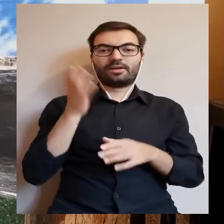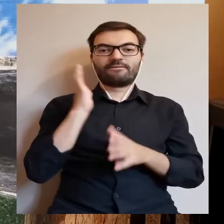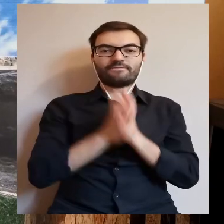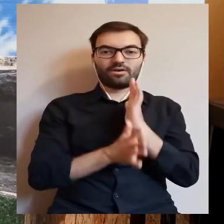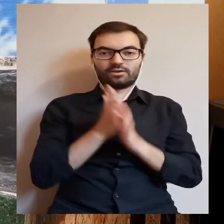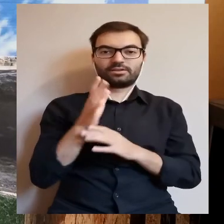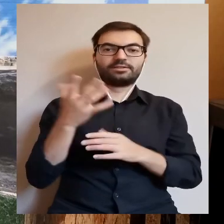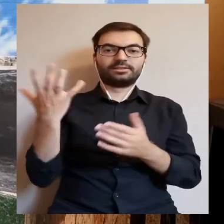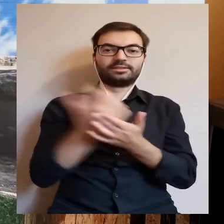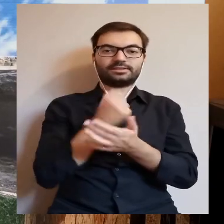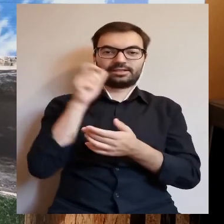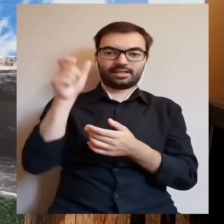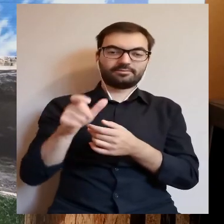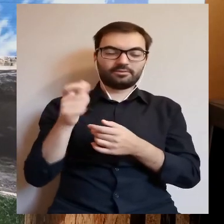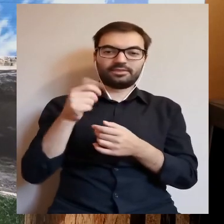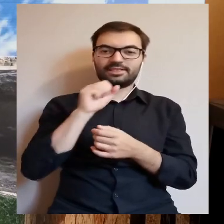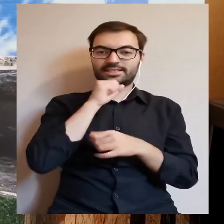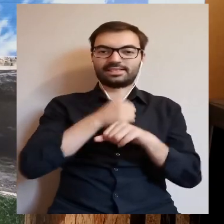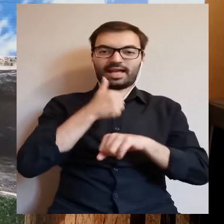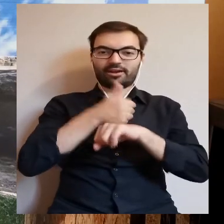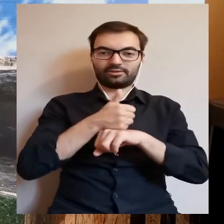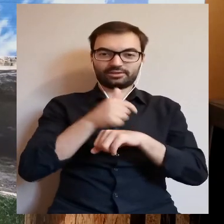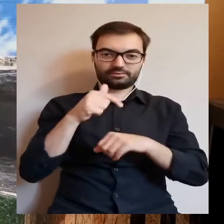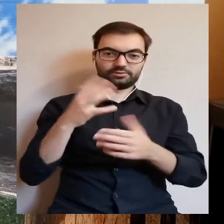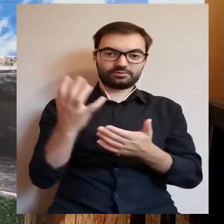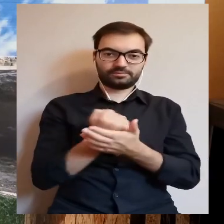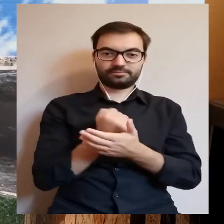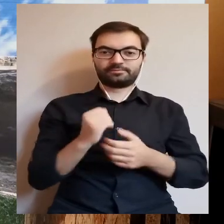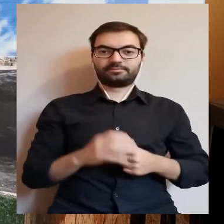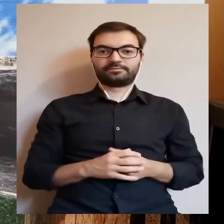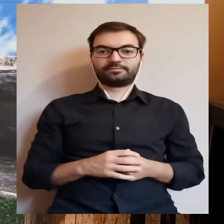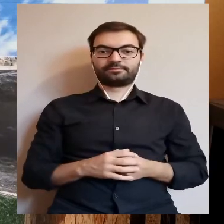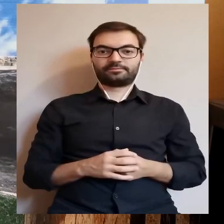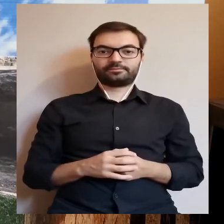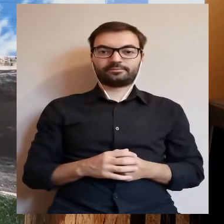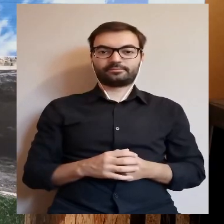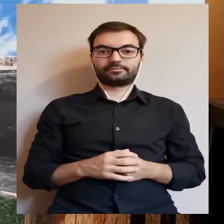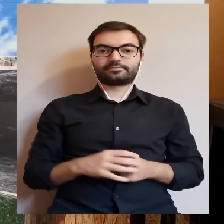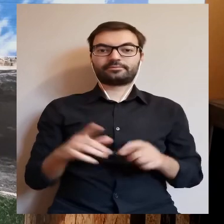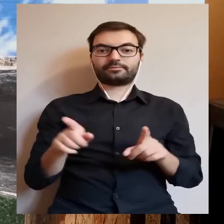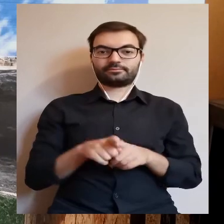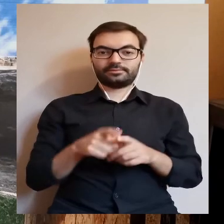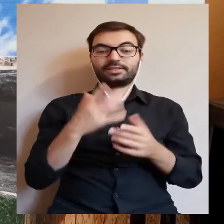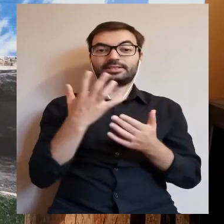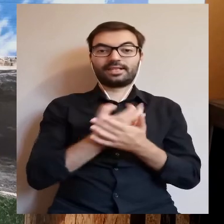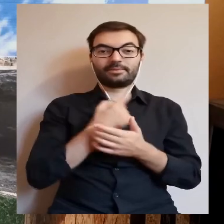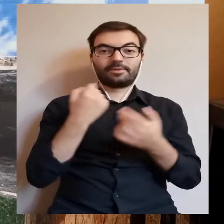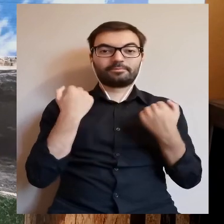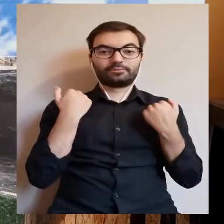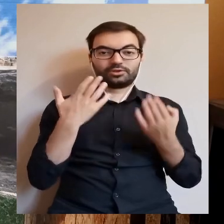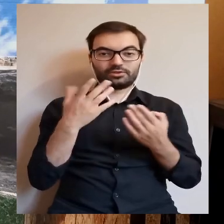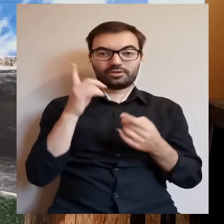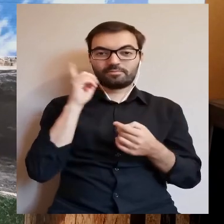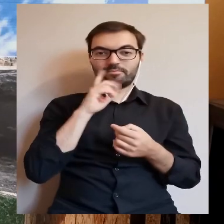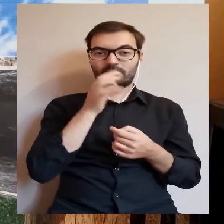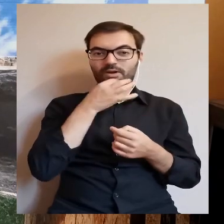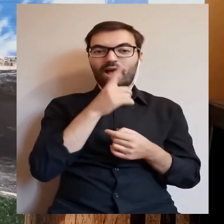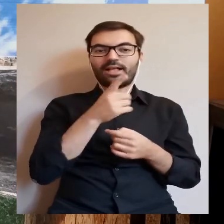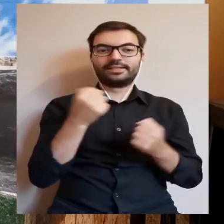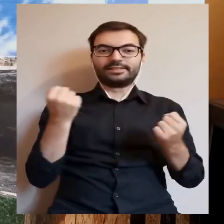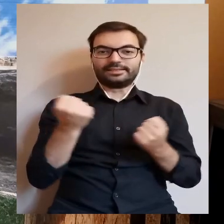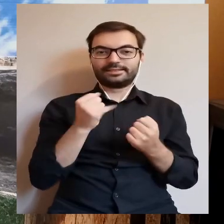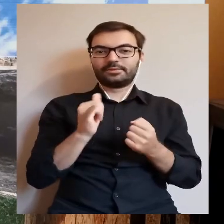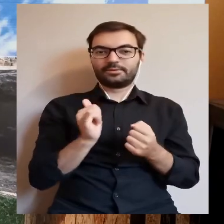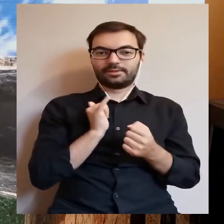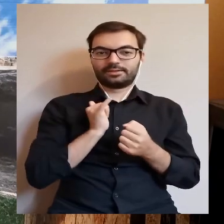wojenną i starostę jako swego lennika zabrał ze sobą. Zabrał również przystojnego młodzieńca, ale młodzieniec